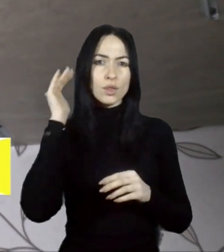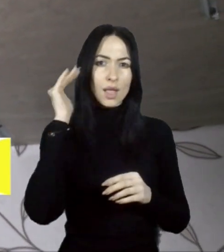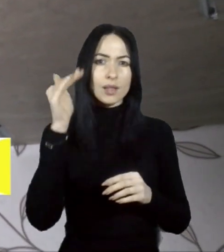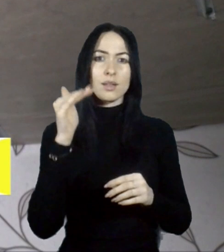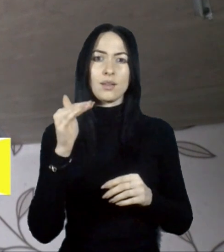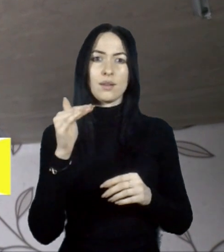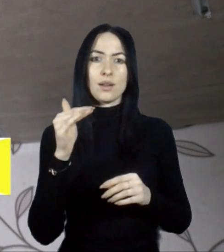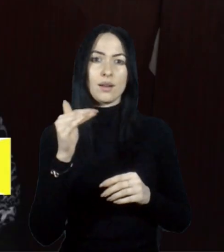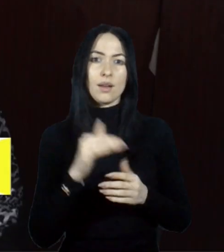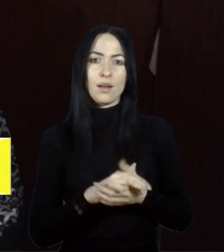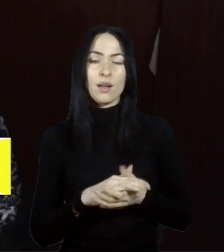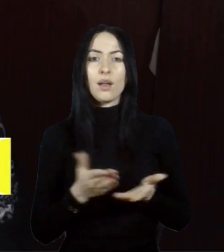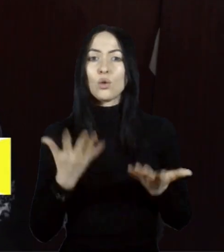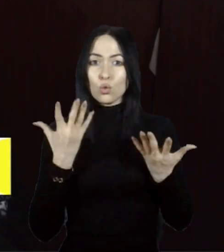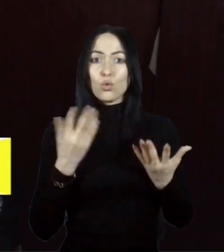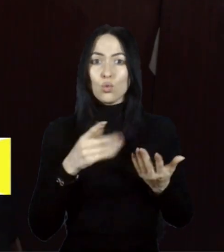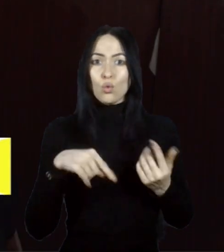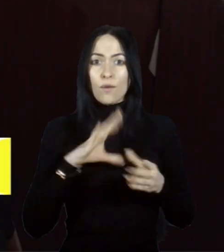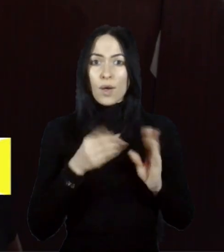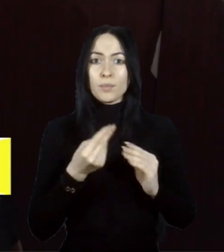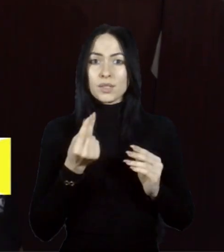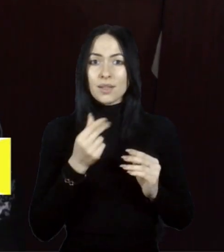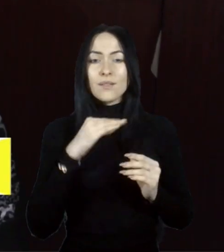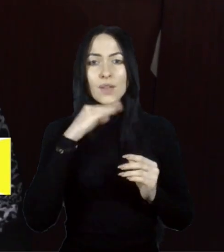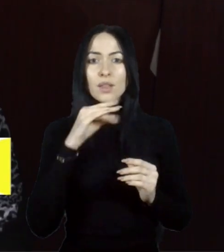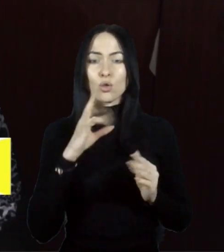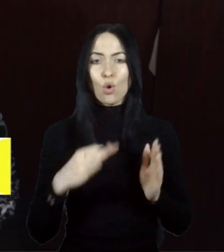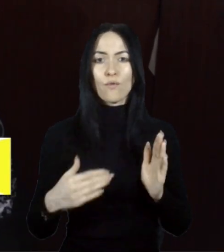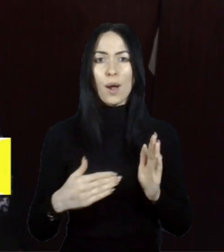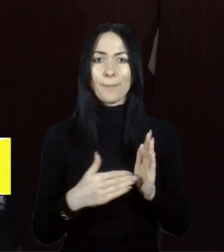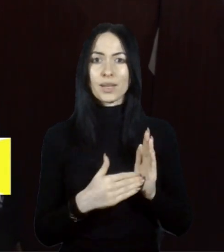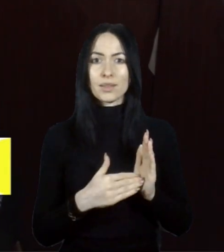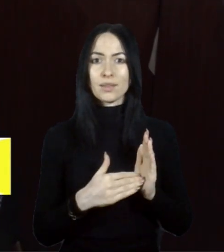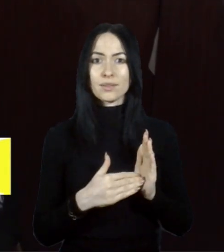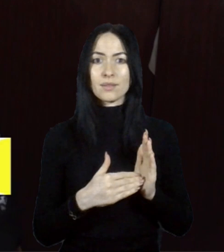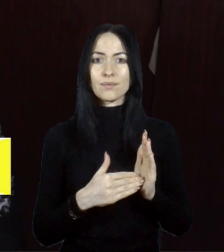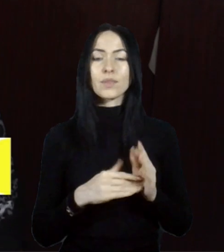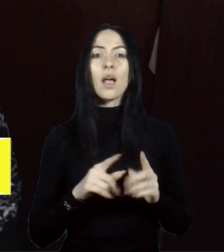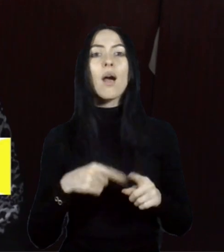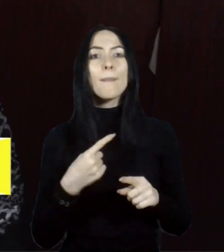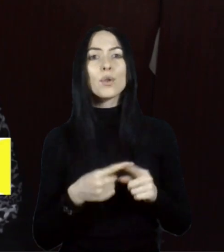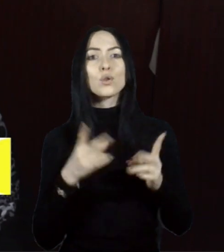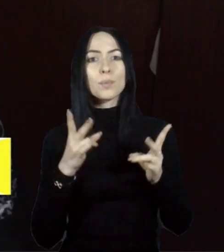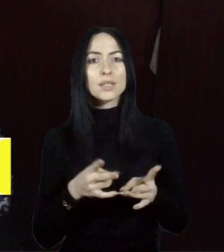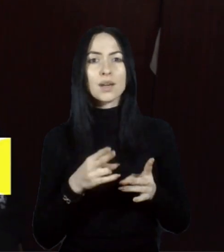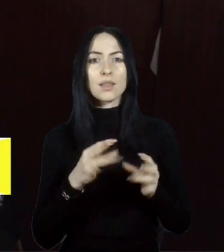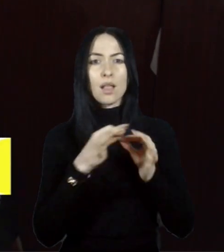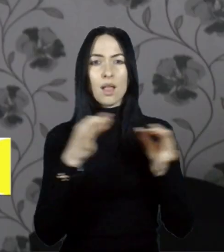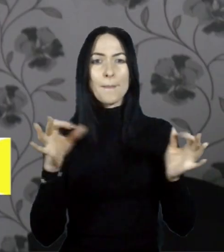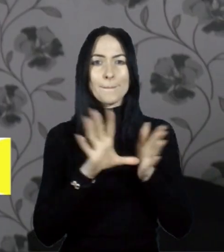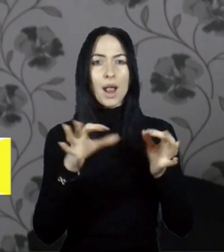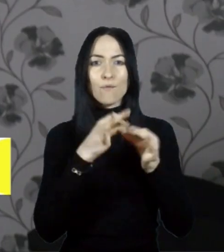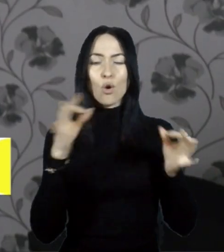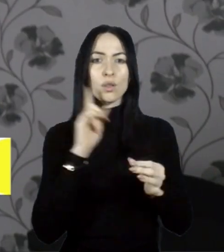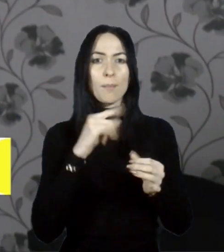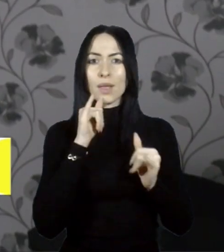Денег, ну, хватає впритык, впритык хватає, плюс пострадала проводка, ну, не можемо понять,